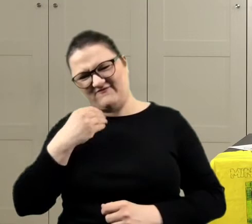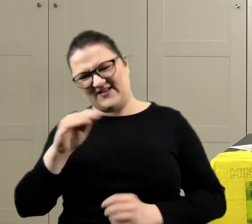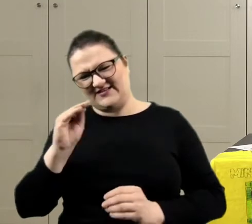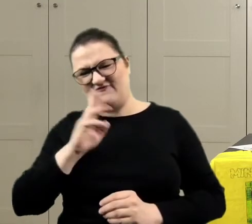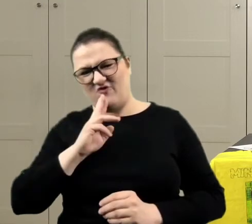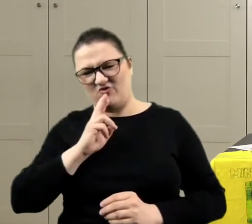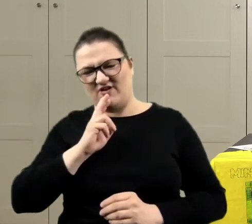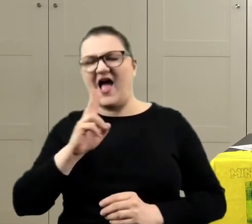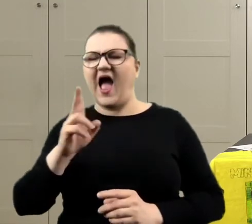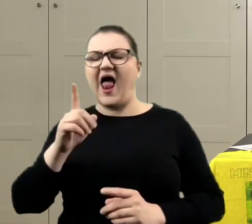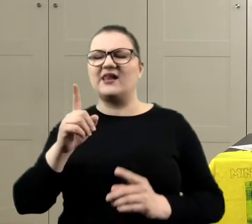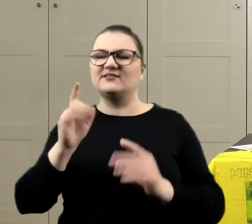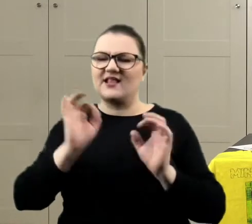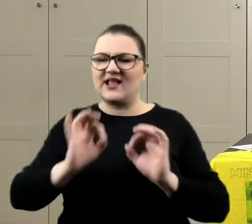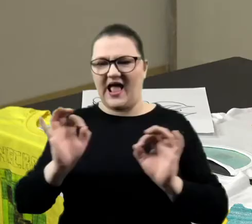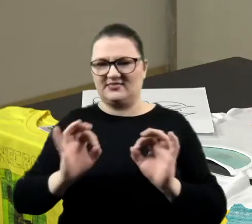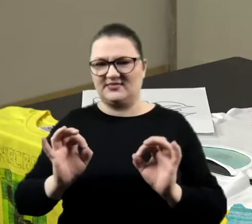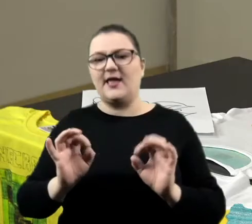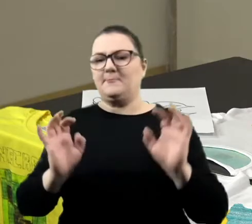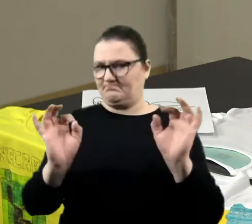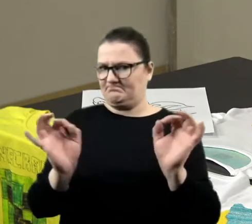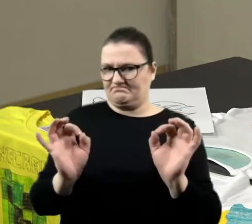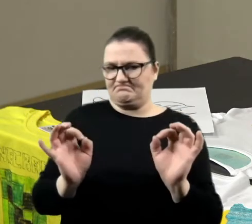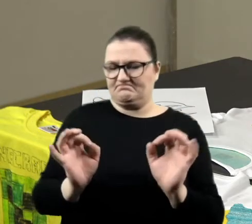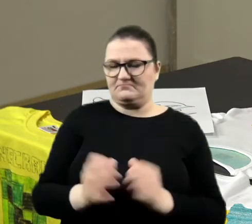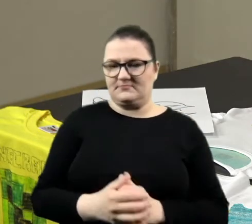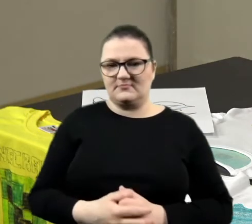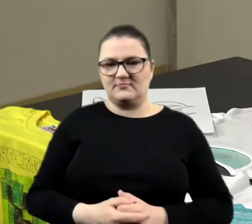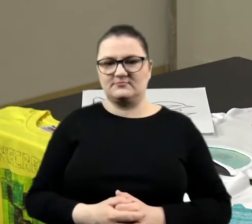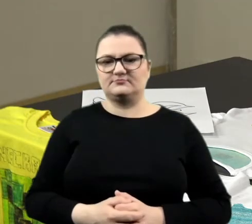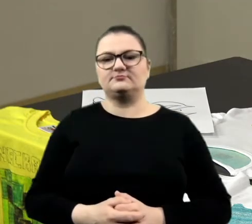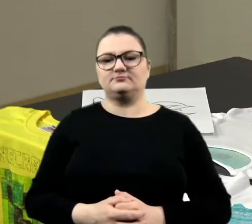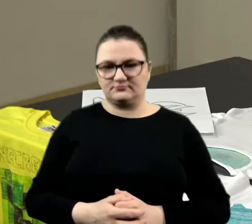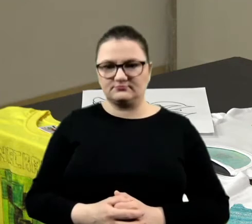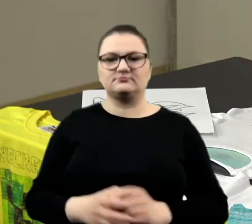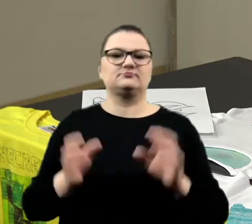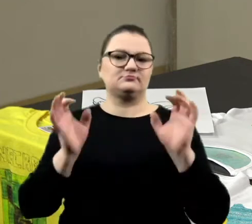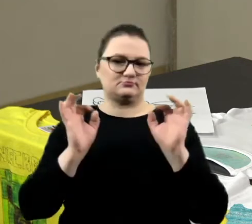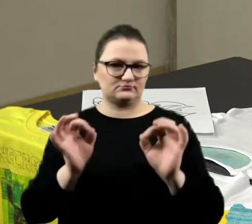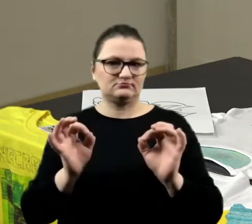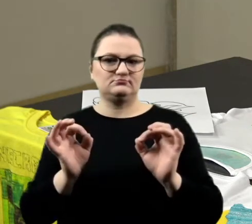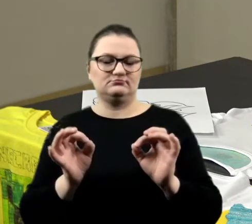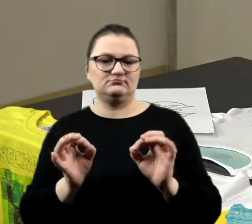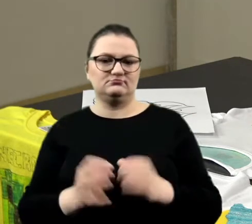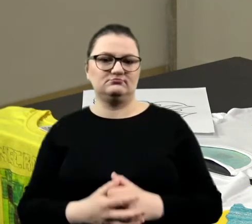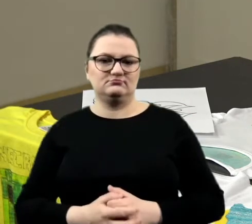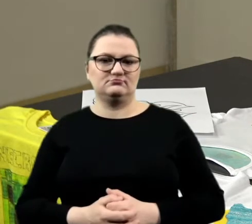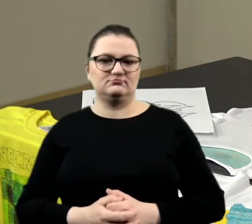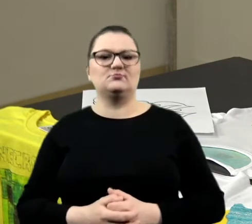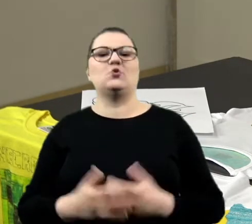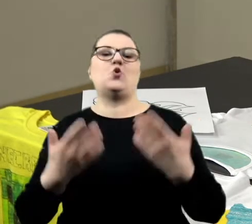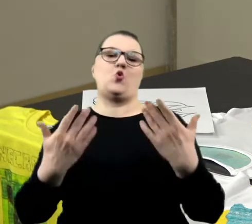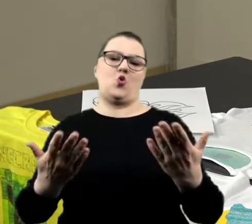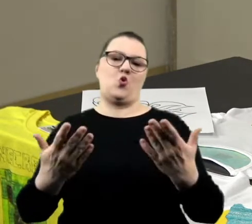delikatnie. No dobrze. O. Mhm. O,